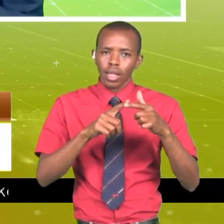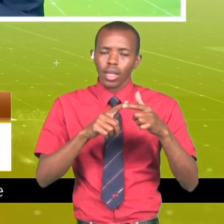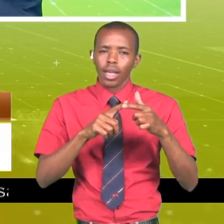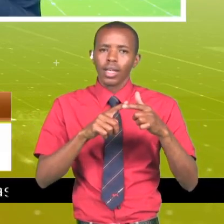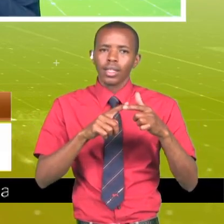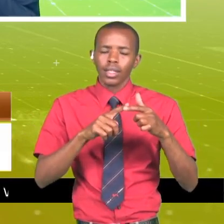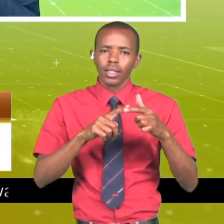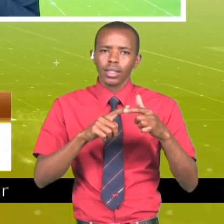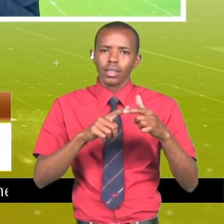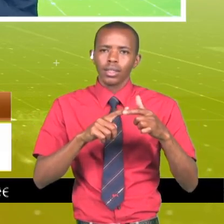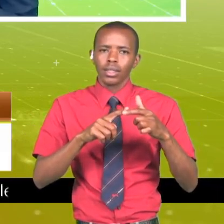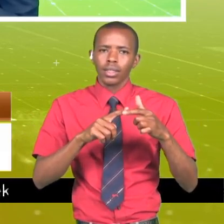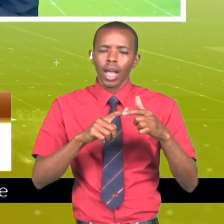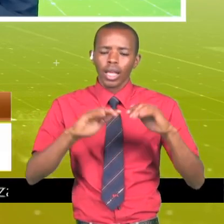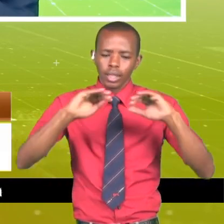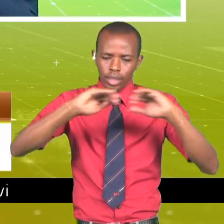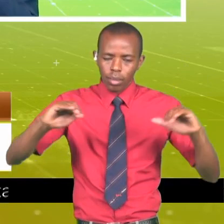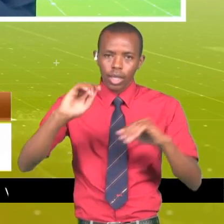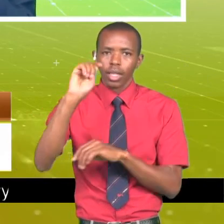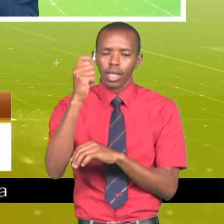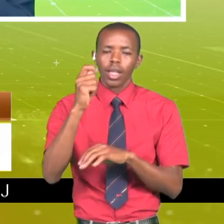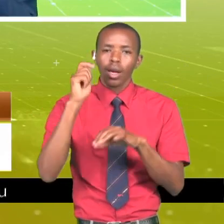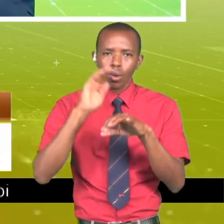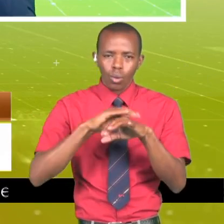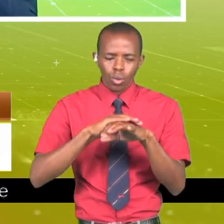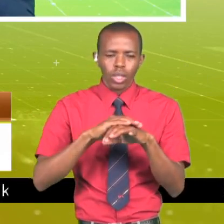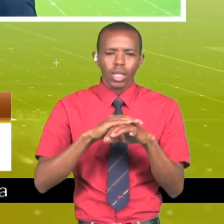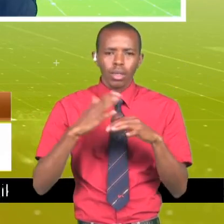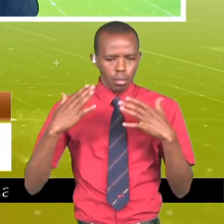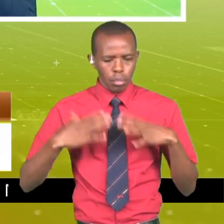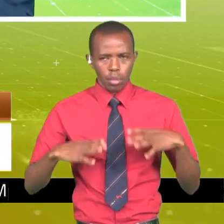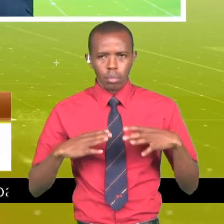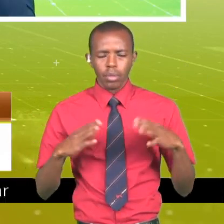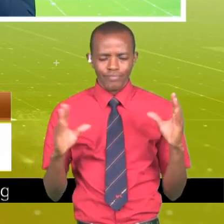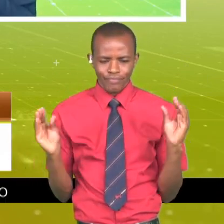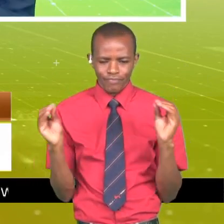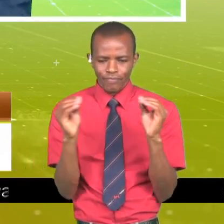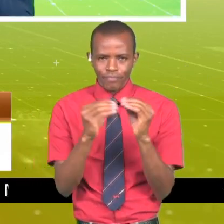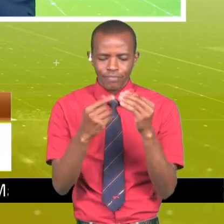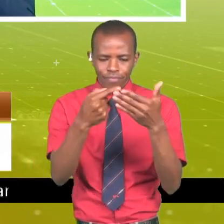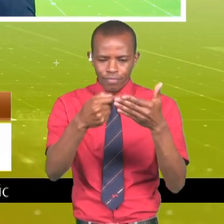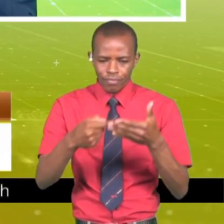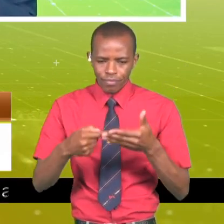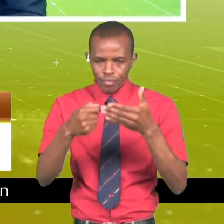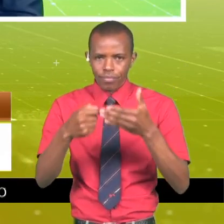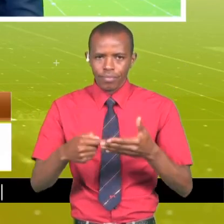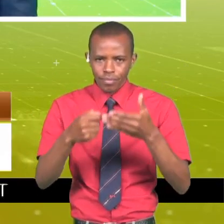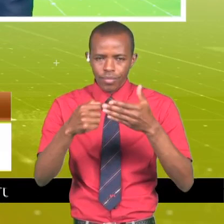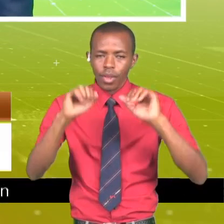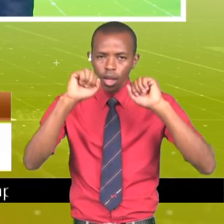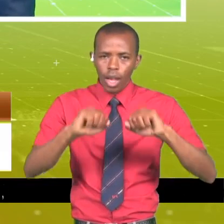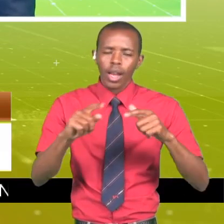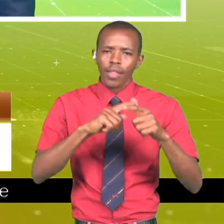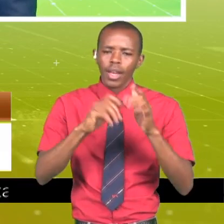kuigawa taifaili, ni vizuri hawa watu wakuje, waketi, wazungumuze, wakiwa kituki moja na